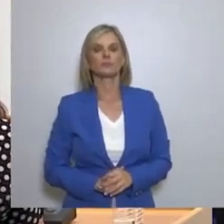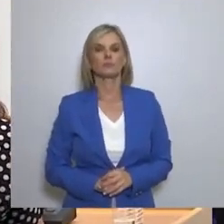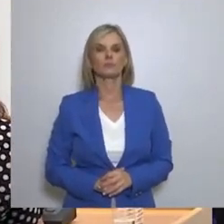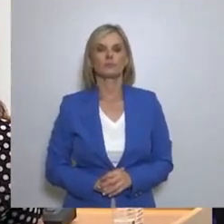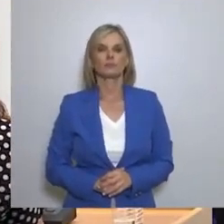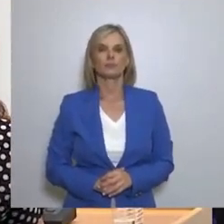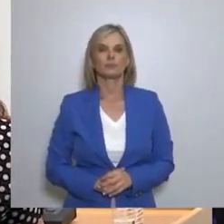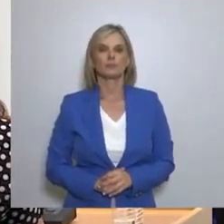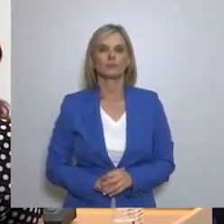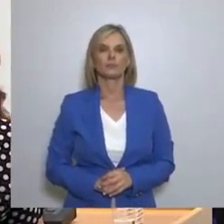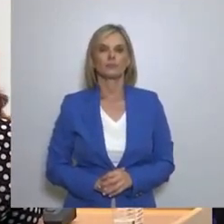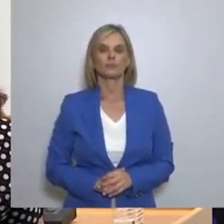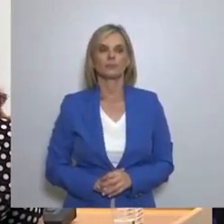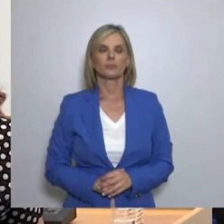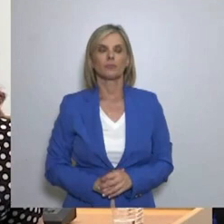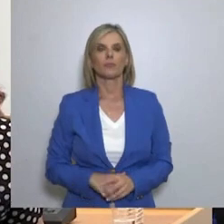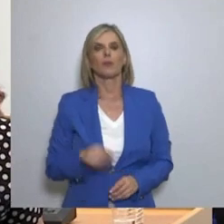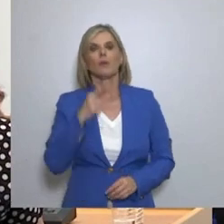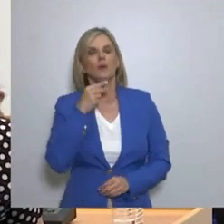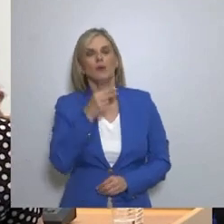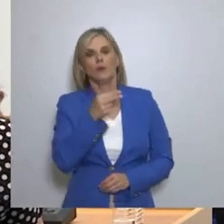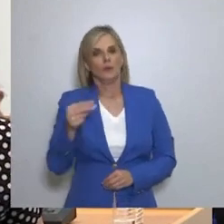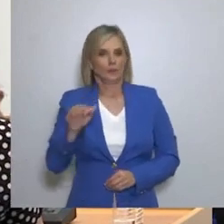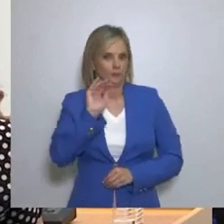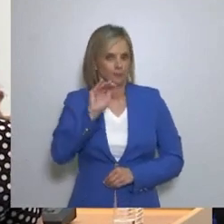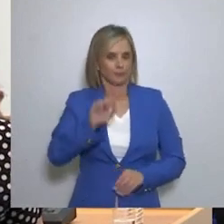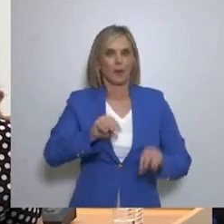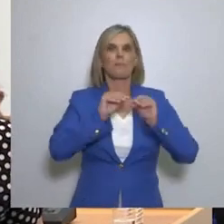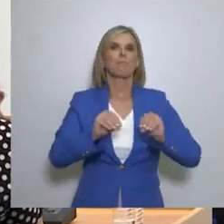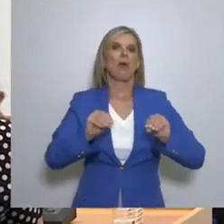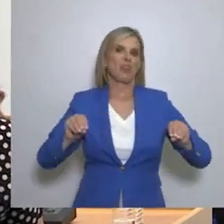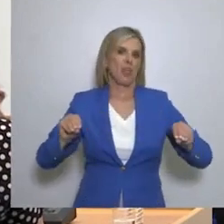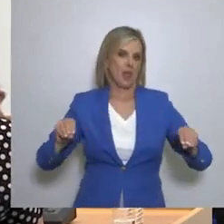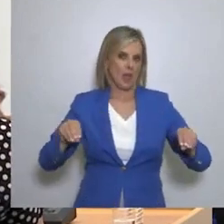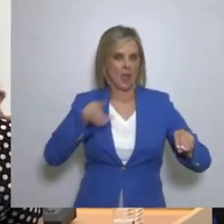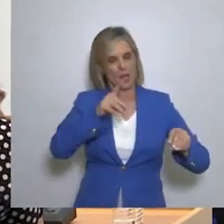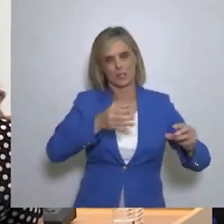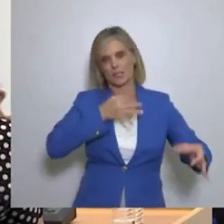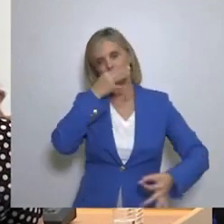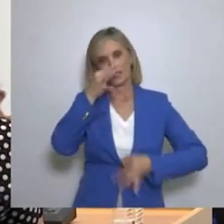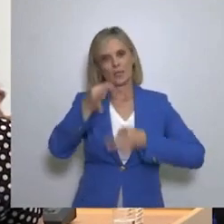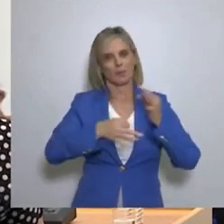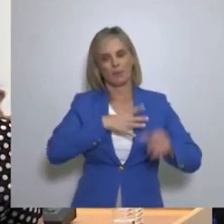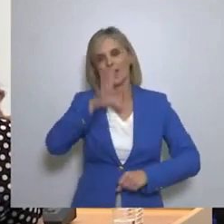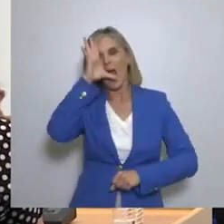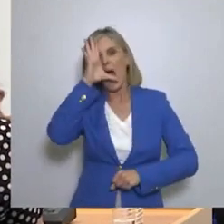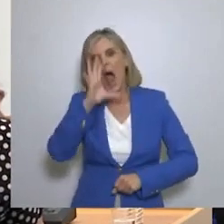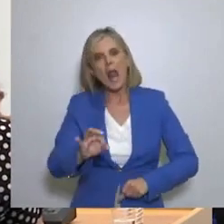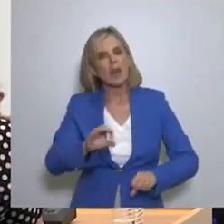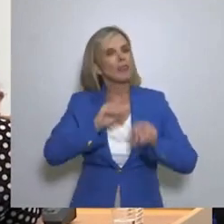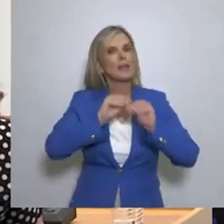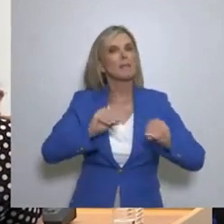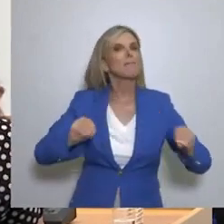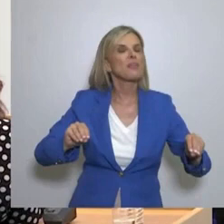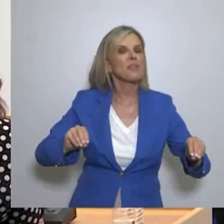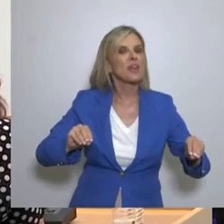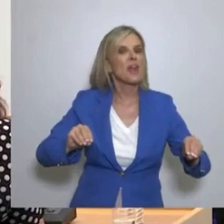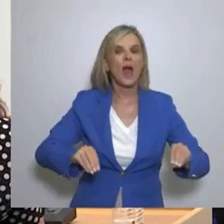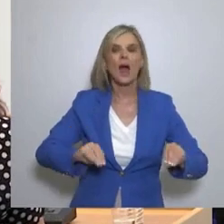Την παιδεία φοράει η ερώτησή μου Στις προγραμματικές σας δηλώσεις Αναφέρεστε Στην αληθινή παιδεία Και στην